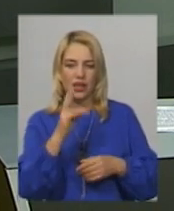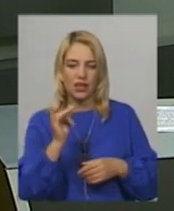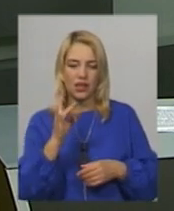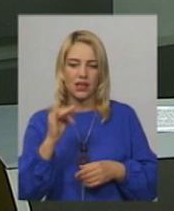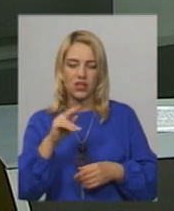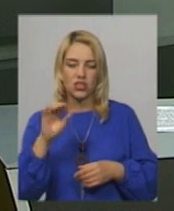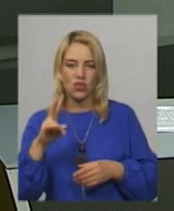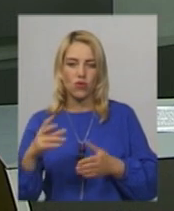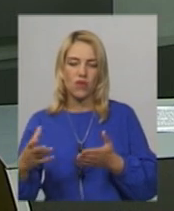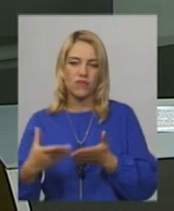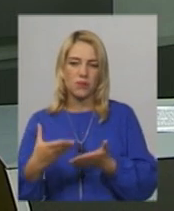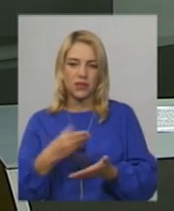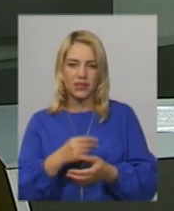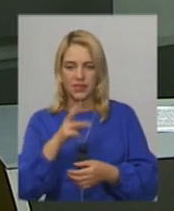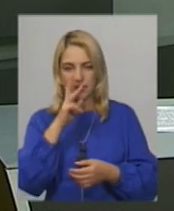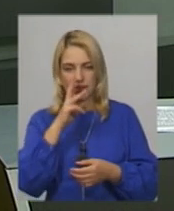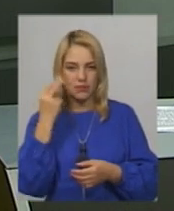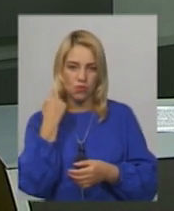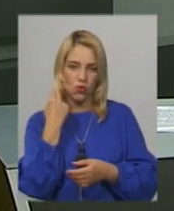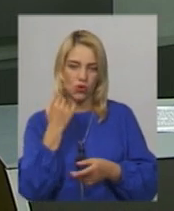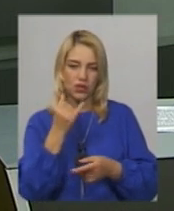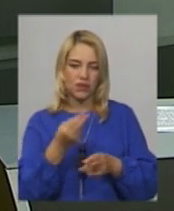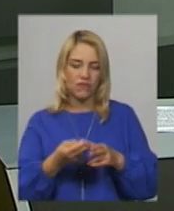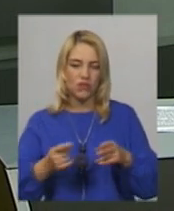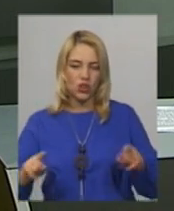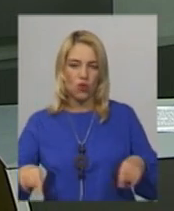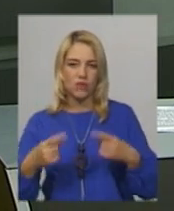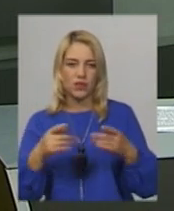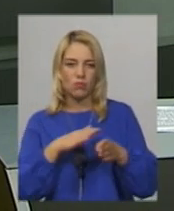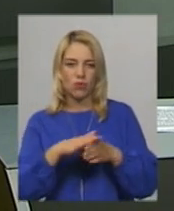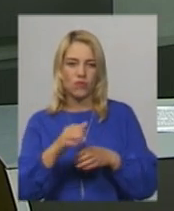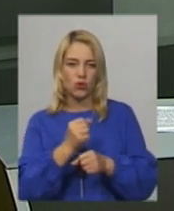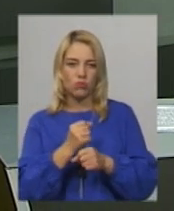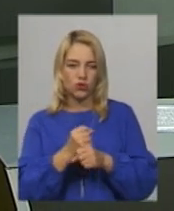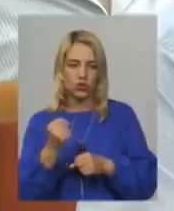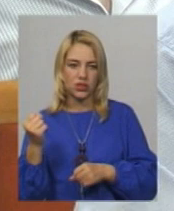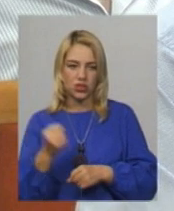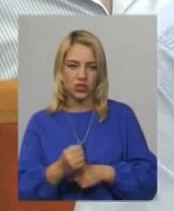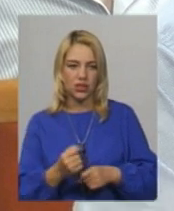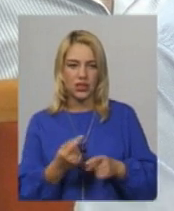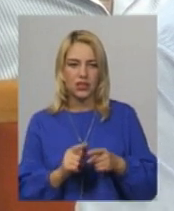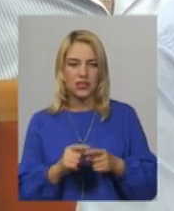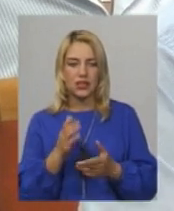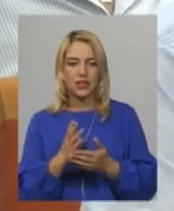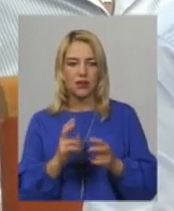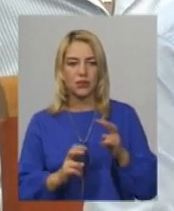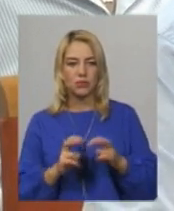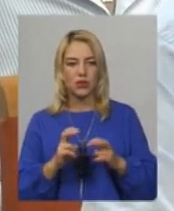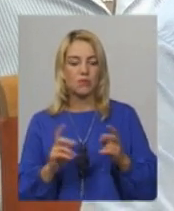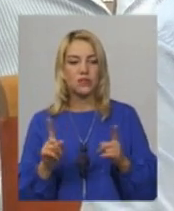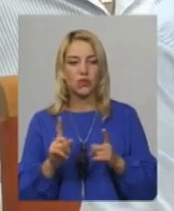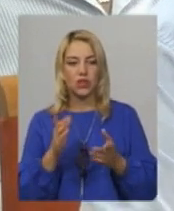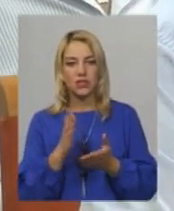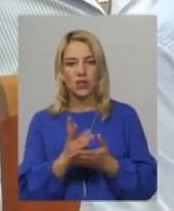виплатити запорговану за два місяці зарплату та відновити повний робочий тиждень. Це є підприємство, яке